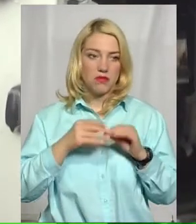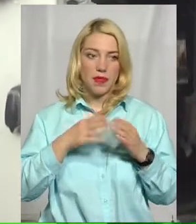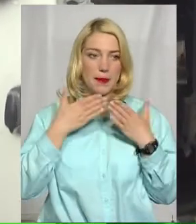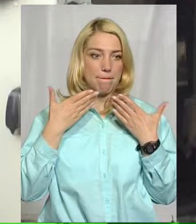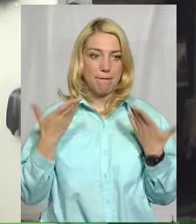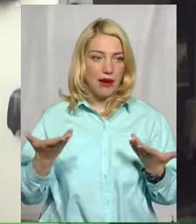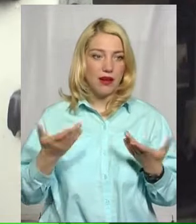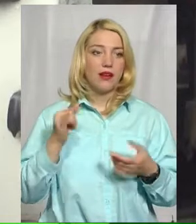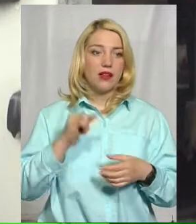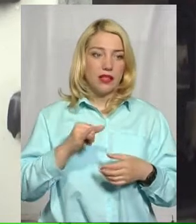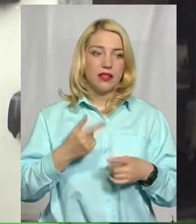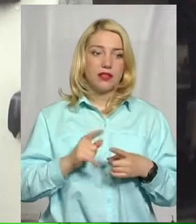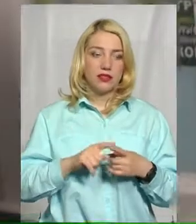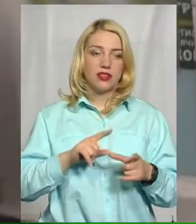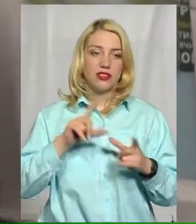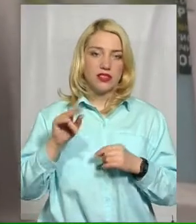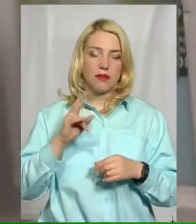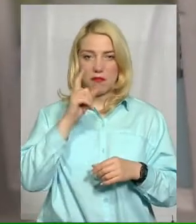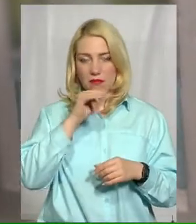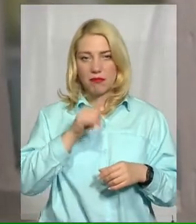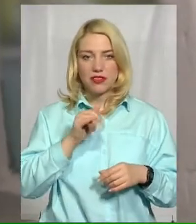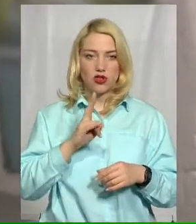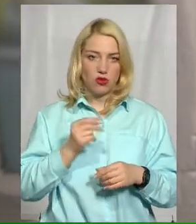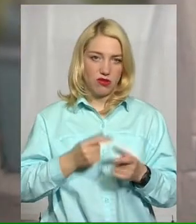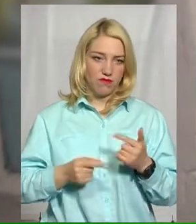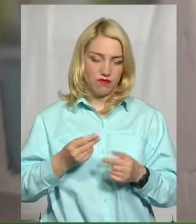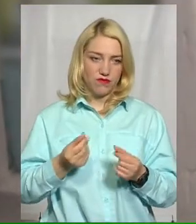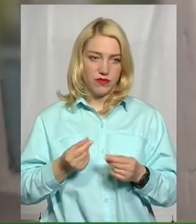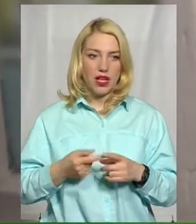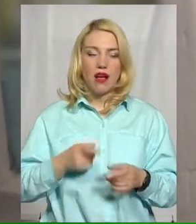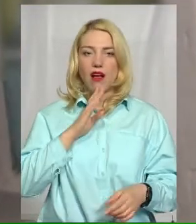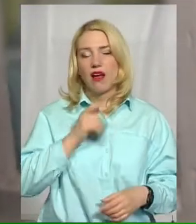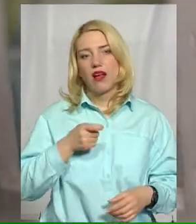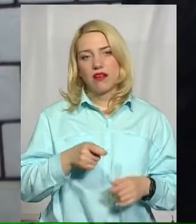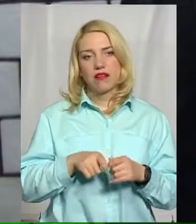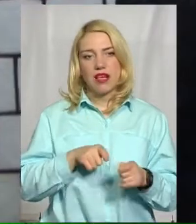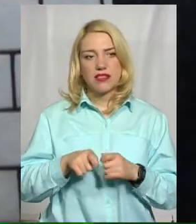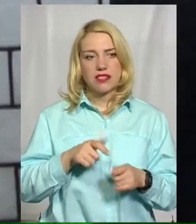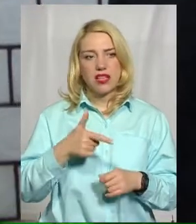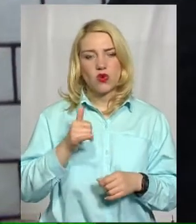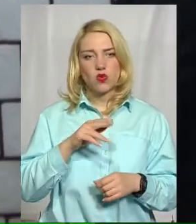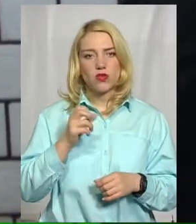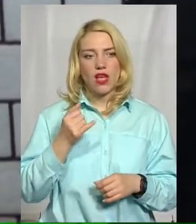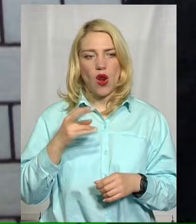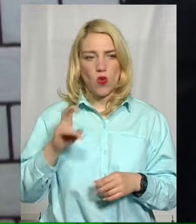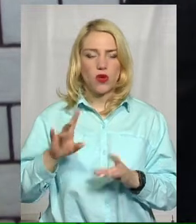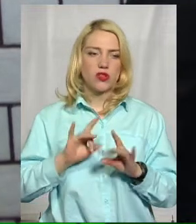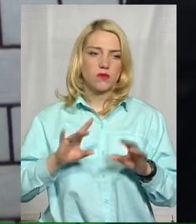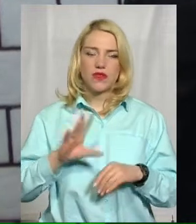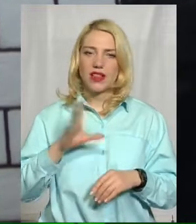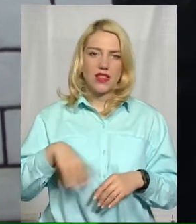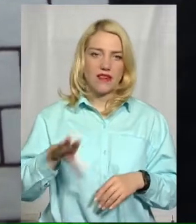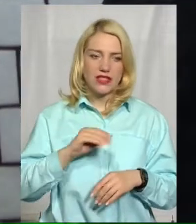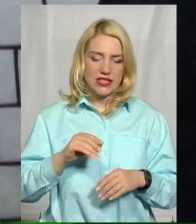Їздимо, тільки на заправку її заробляємо. Касирка Хмельницького автовокзалу номер 3 Людмила Гуцелюк розповідає, не на усіх рейсах